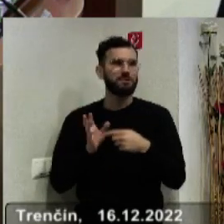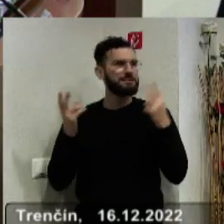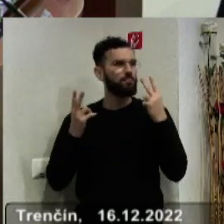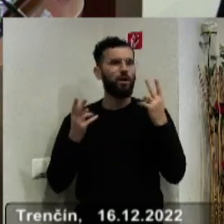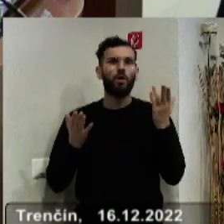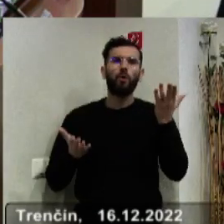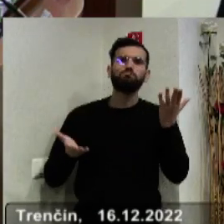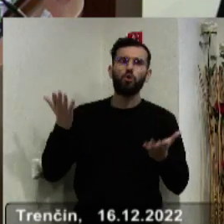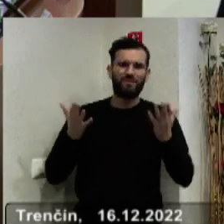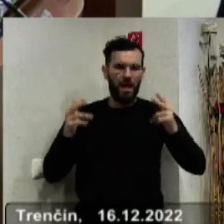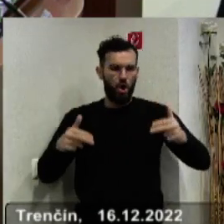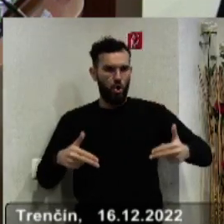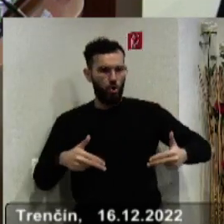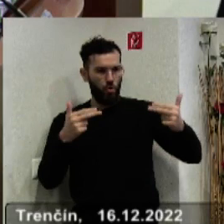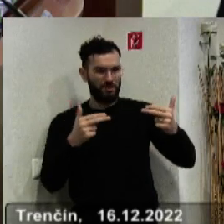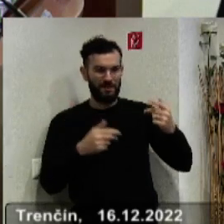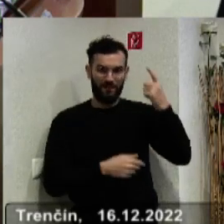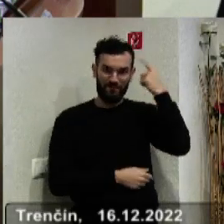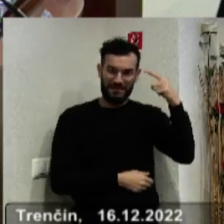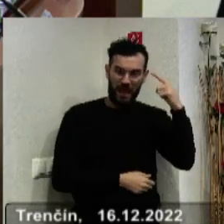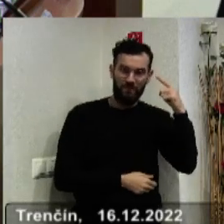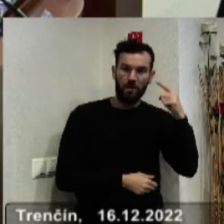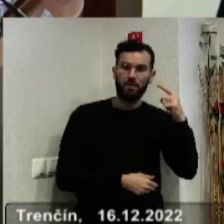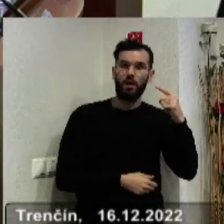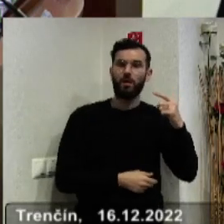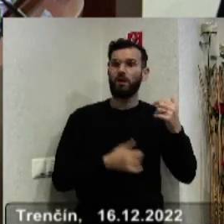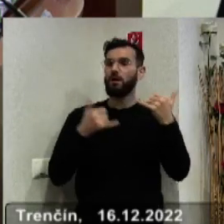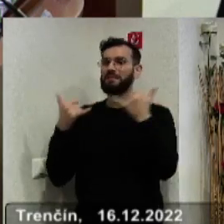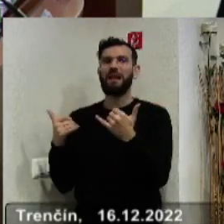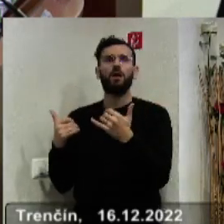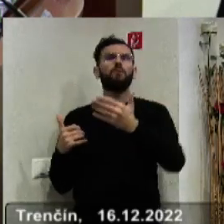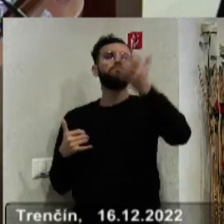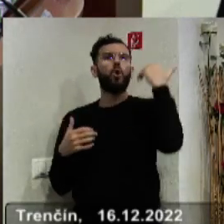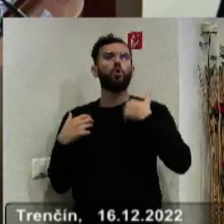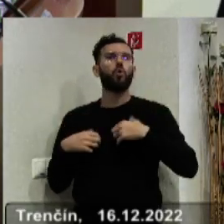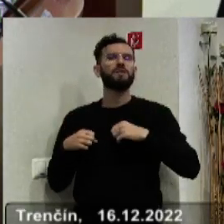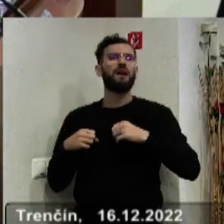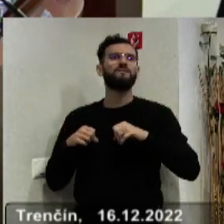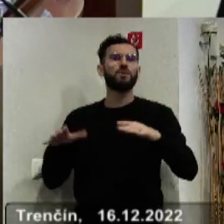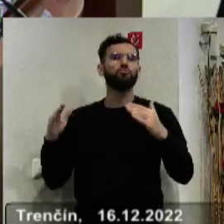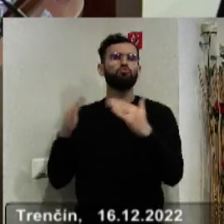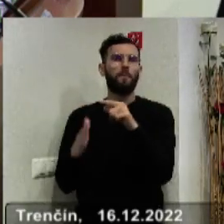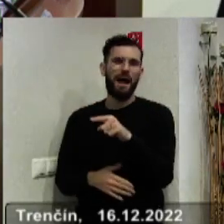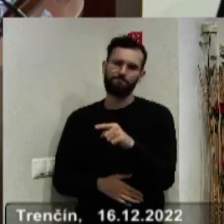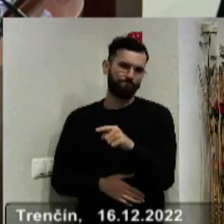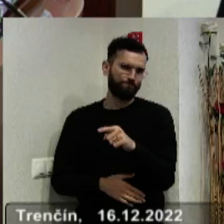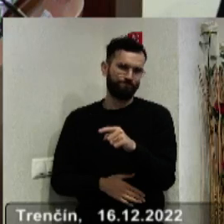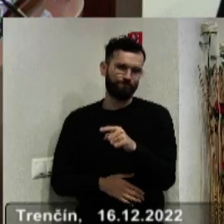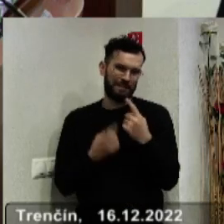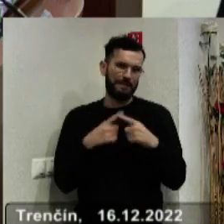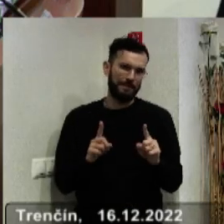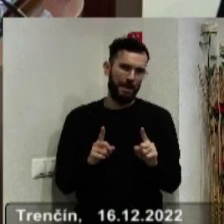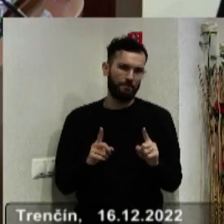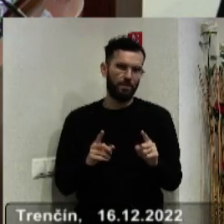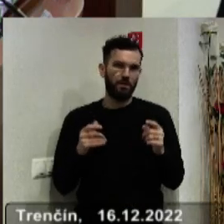Nedá sa porovnávať to dyštančné vzdelávanie s tým, ktoré tu bolo predtým, lebo vtedy sa deti doma učili a po bede sedeli rovnako doma. Dneska to nemusia.